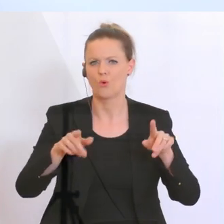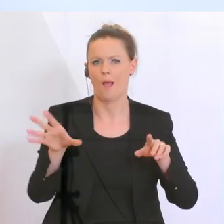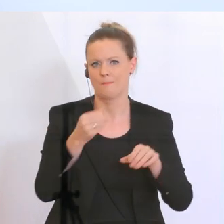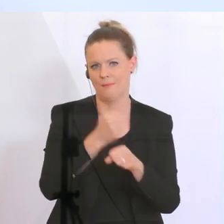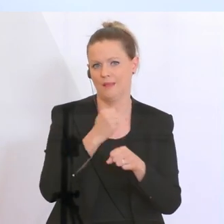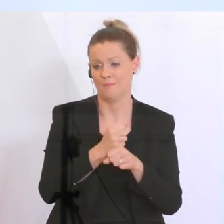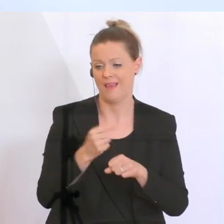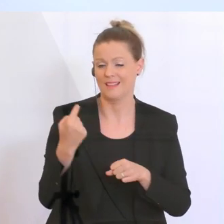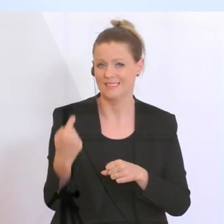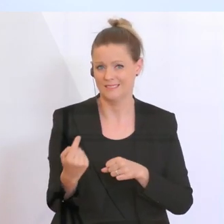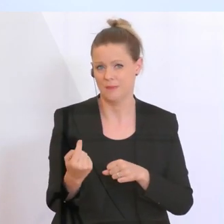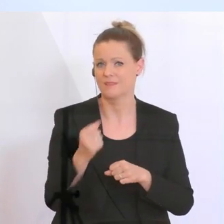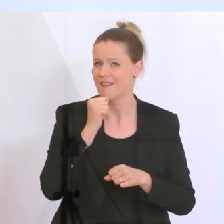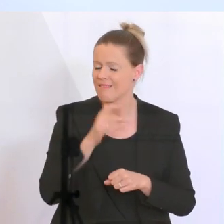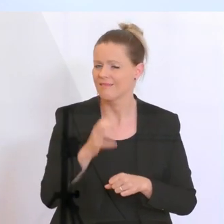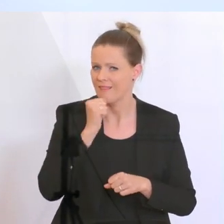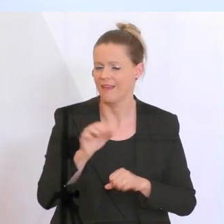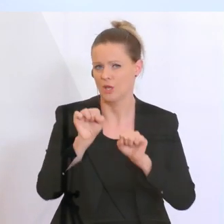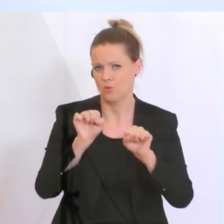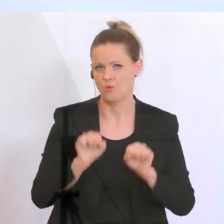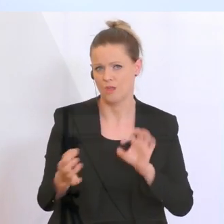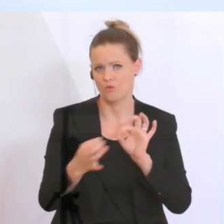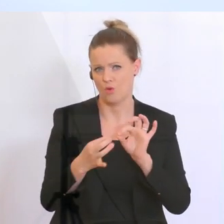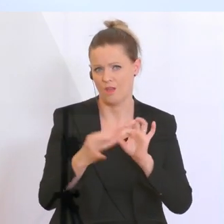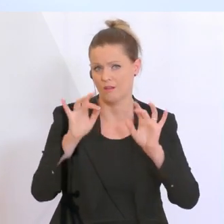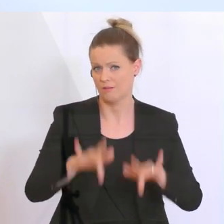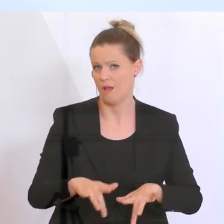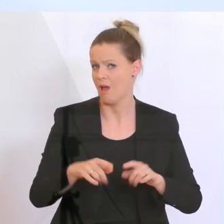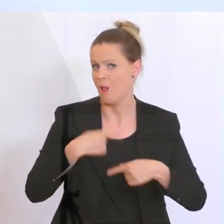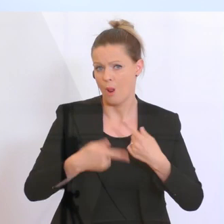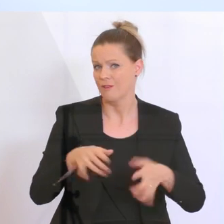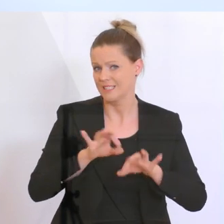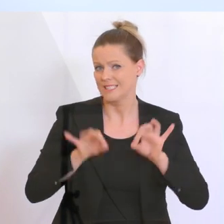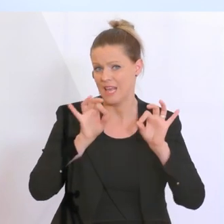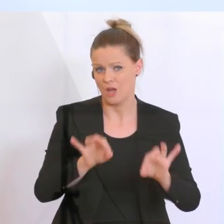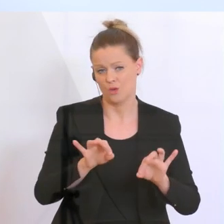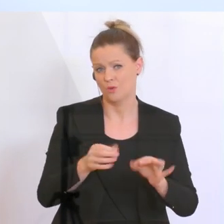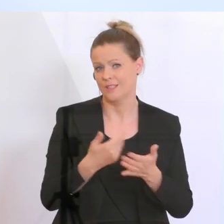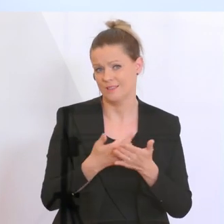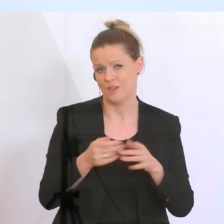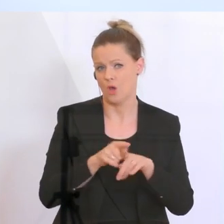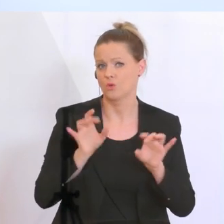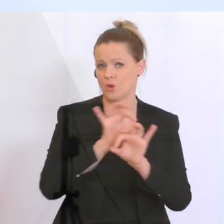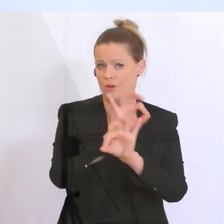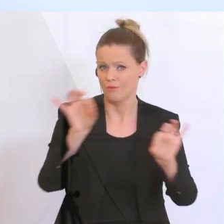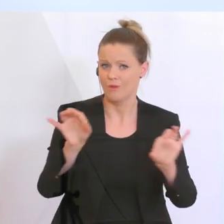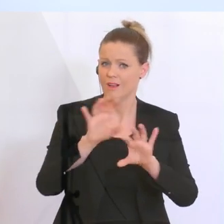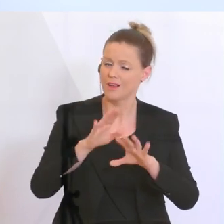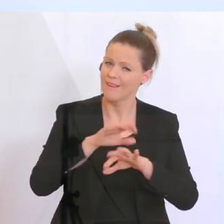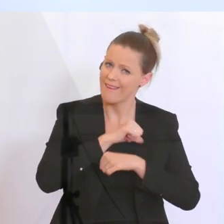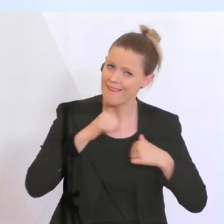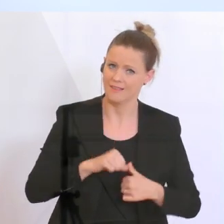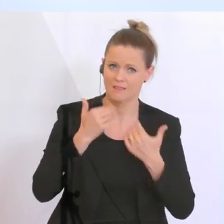tagtäglich mit den Kunden in Kontakt ist. Und das funktioniert schon sehr, sehr gut. Dafür bedanke ich mich auch recht herzlich.